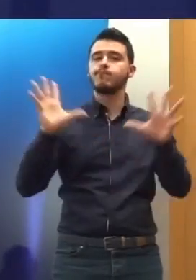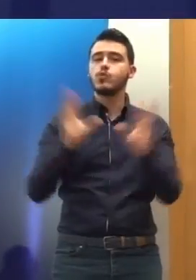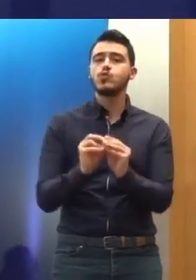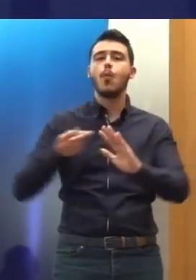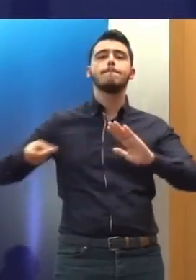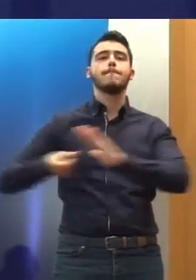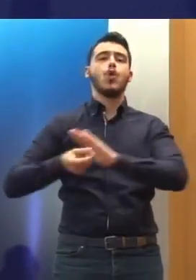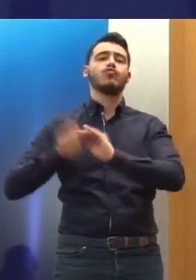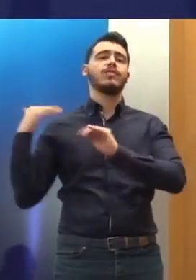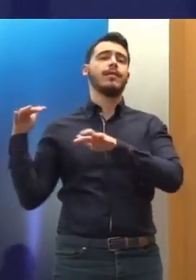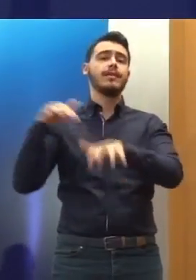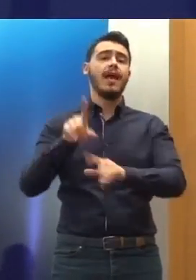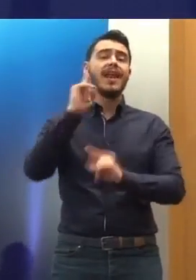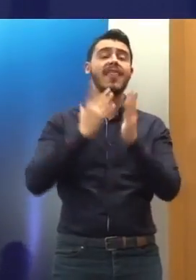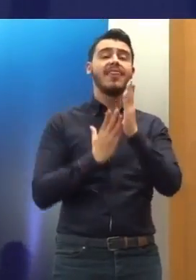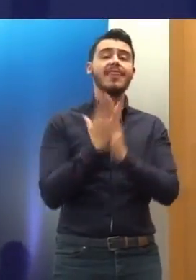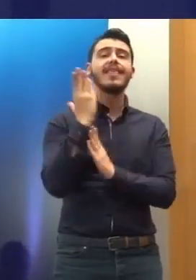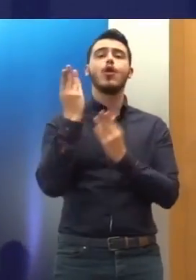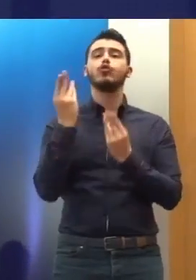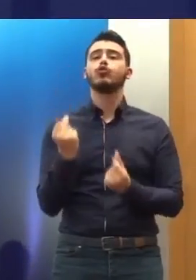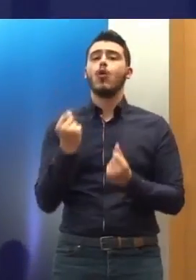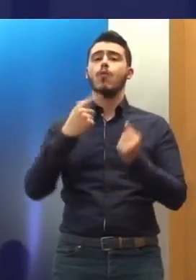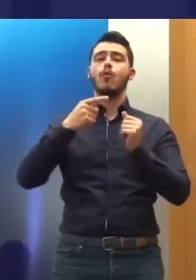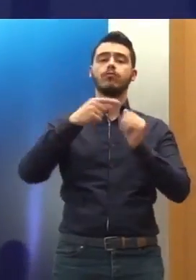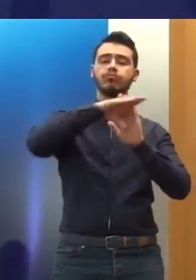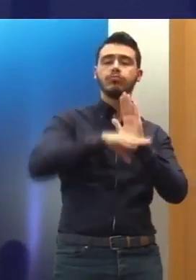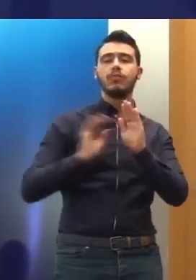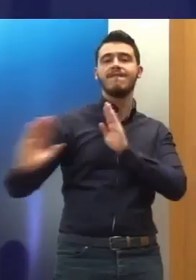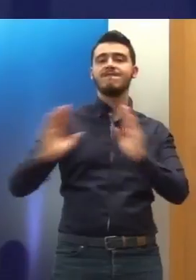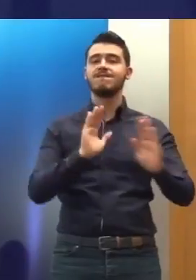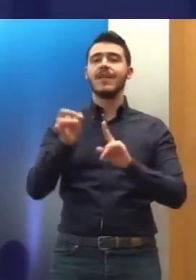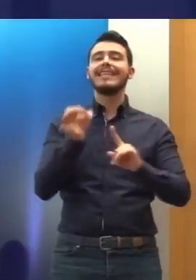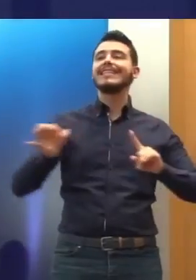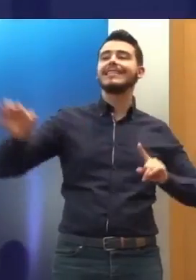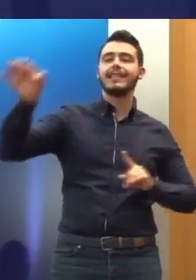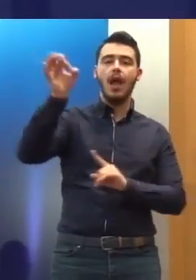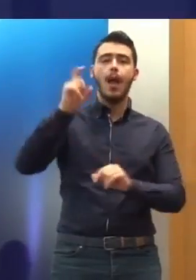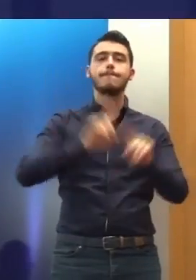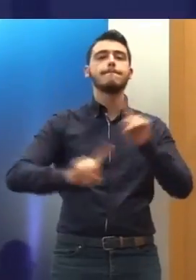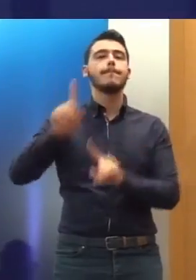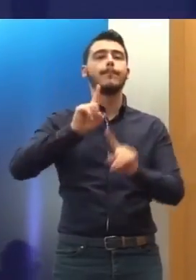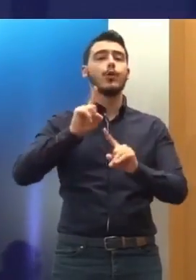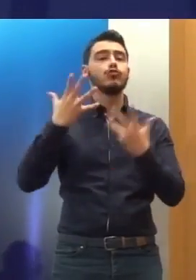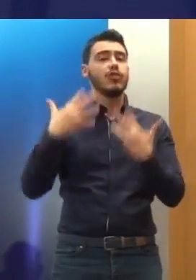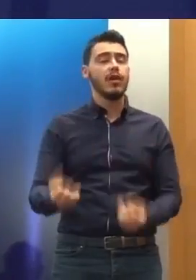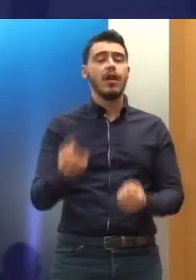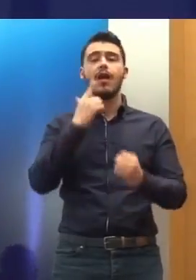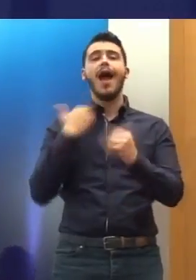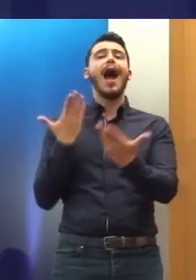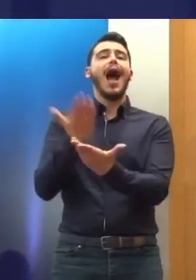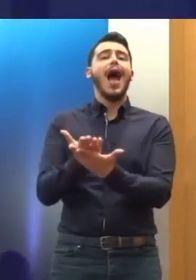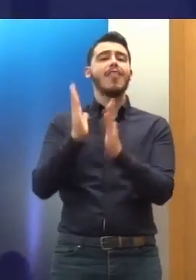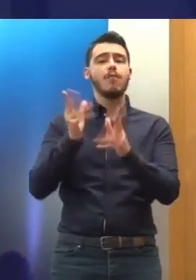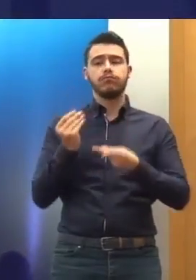είναι ένα δίκαιο σύστημα ασύλου στην ίσοδο, το οποίο θα επιτρέψει όποιον δικαιούνται διευθνούς προστασίας στην ίσοδο στη χώρα,